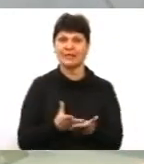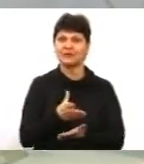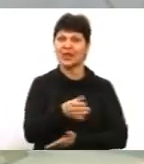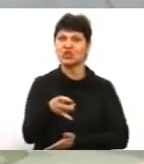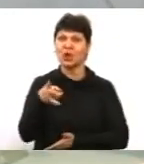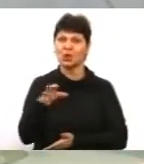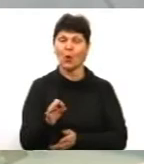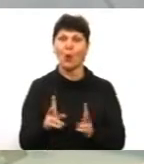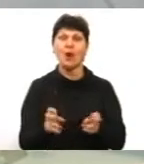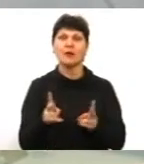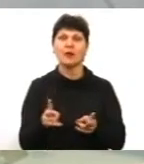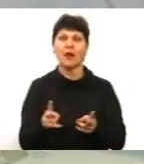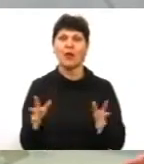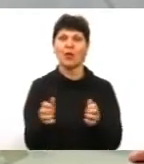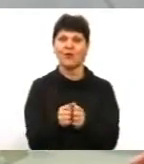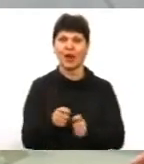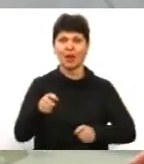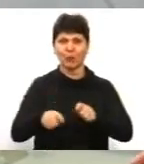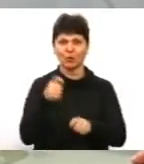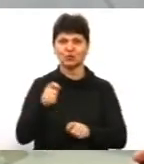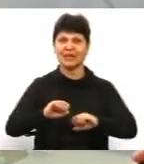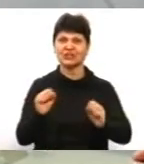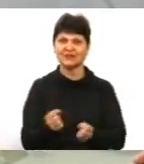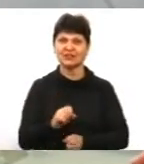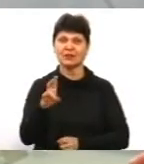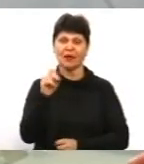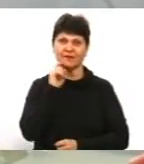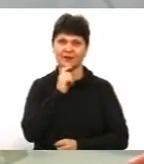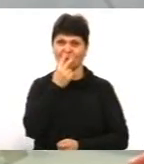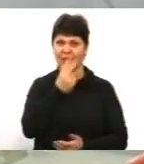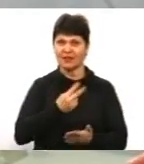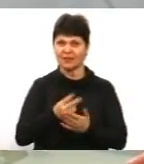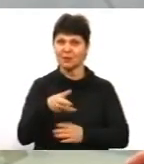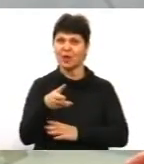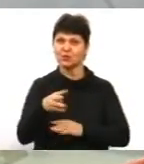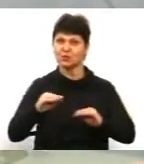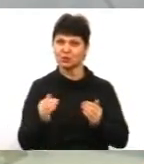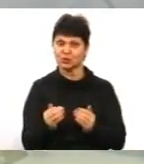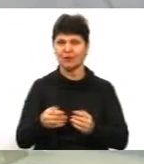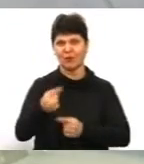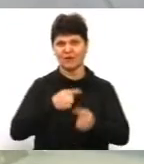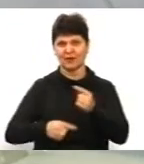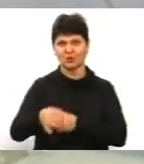Як ловлять порушників швидкості на Вінничині? Дивимося сюжет і повертаємося до обговорення в студії.